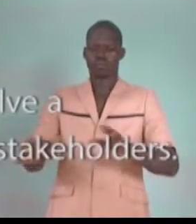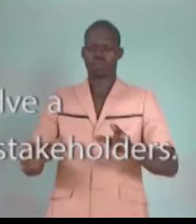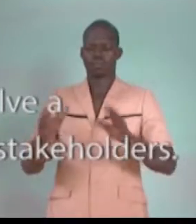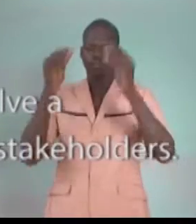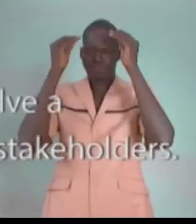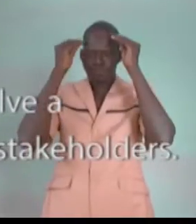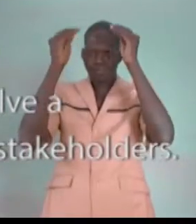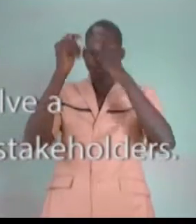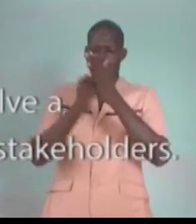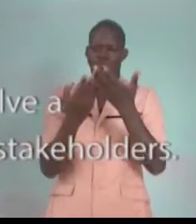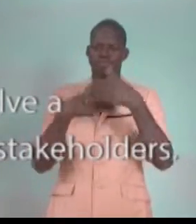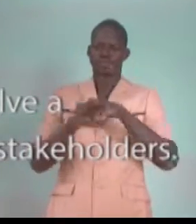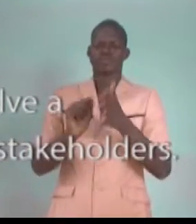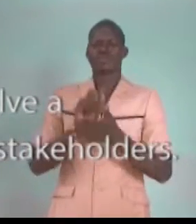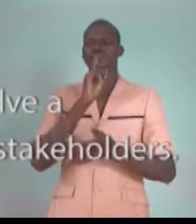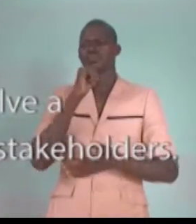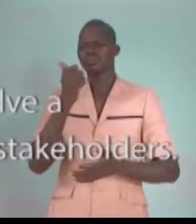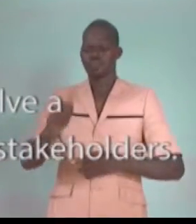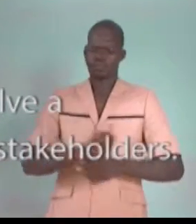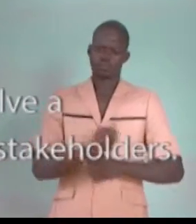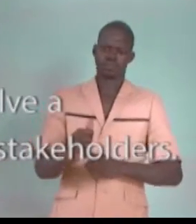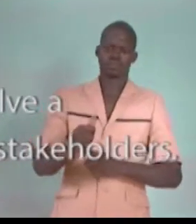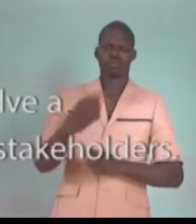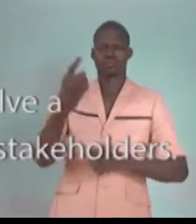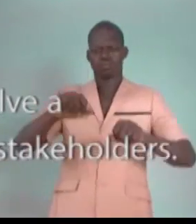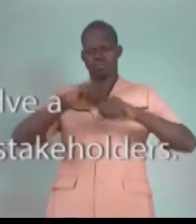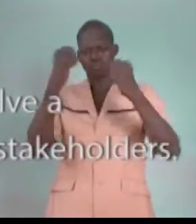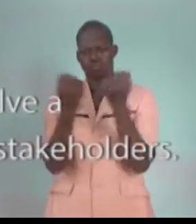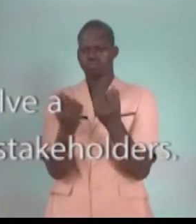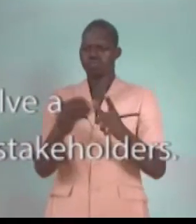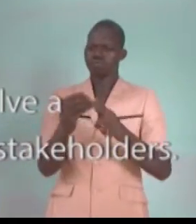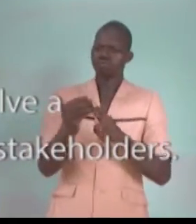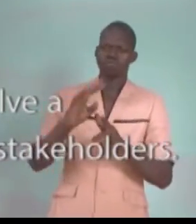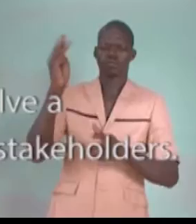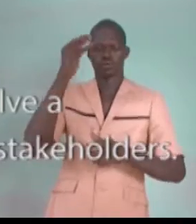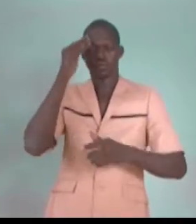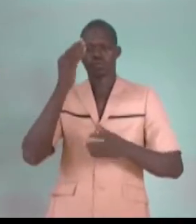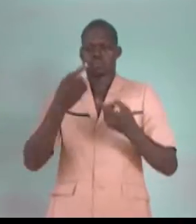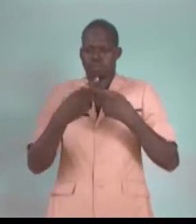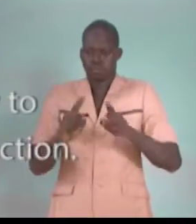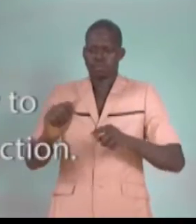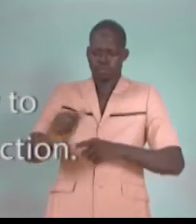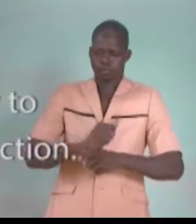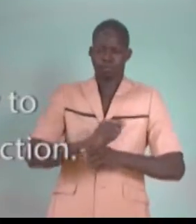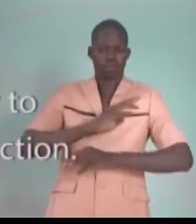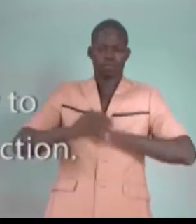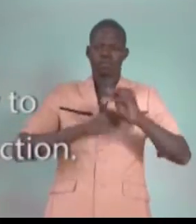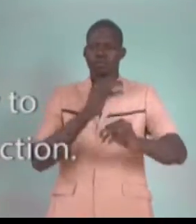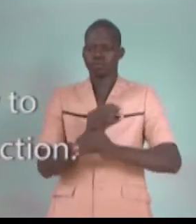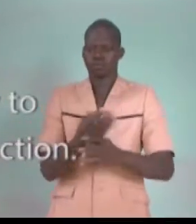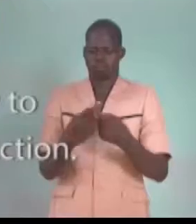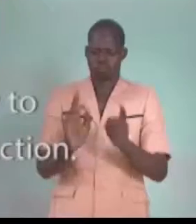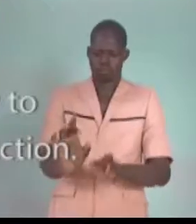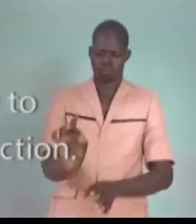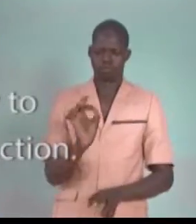ce n'est pas l'affaire d'une structure ou l'affaire d'un ministère, c'est l'affaire de tout le monde. Et il se trouve que